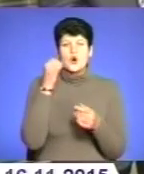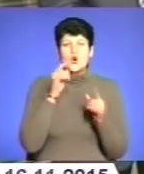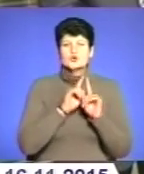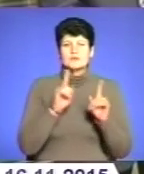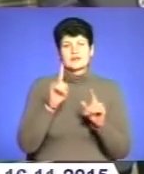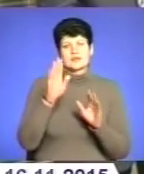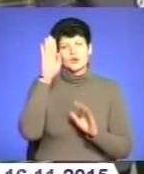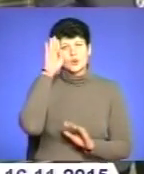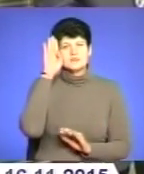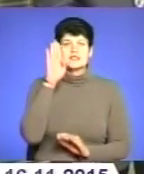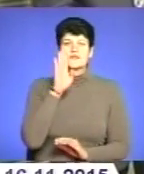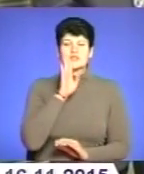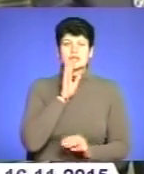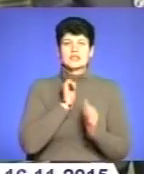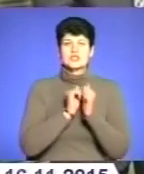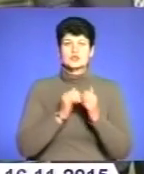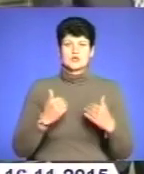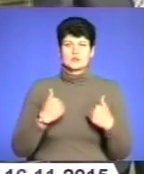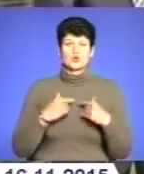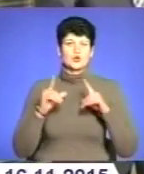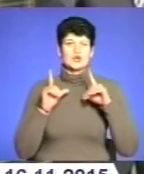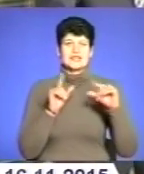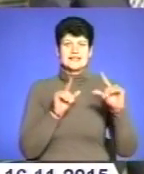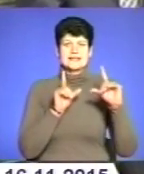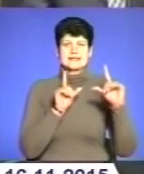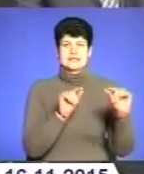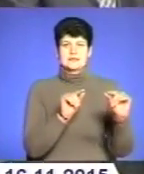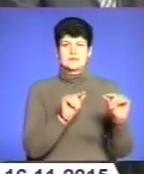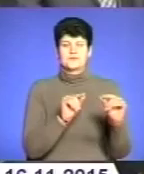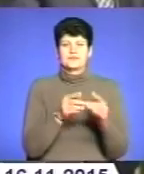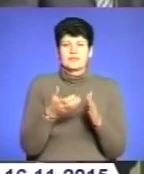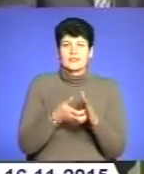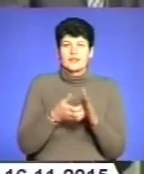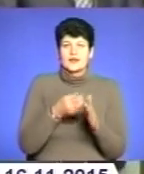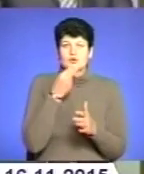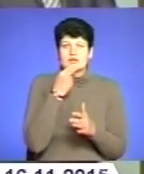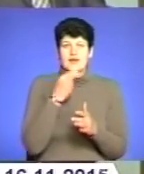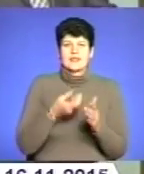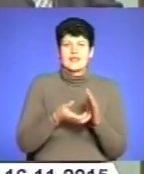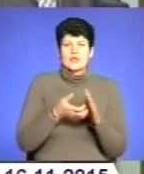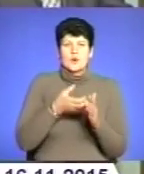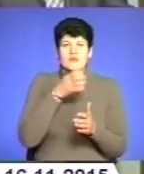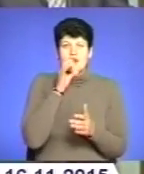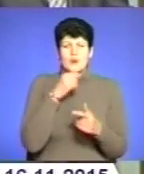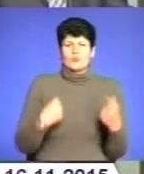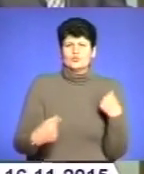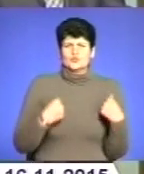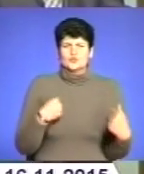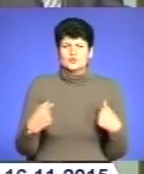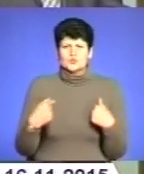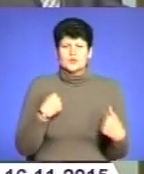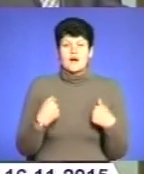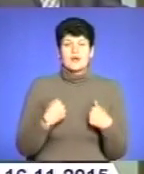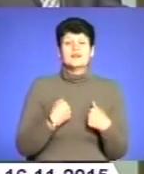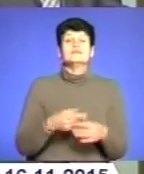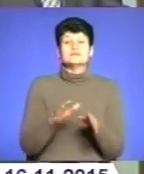часто зі мною їздять, не доїдають, не допивають, мучаться, картаються, але не каються і